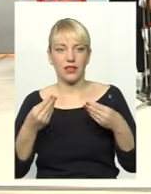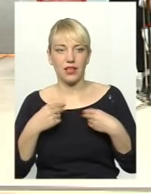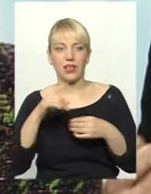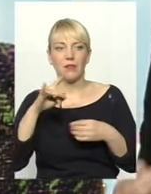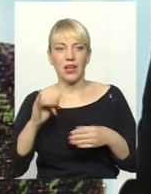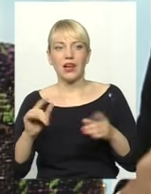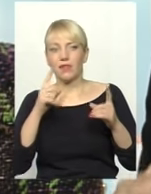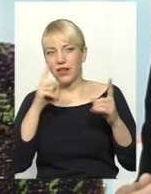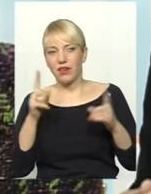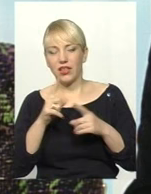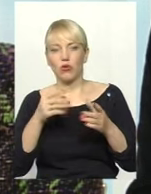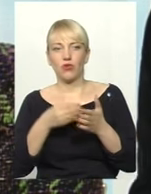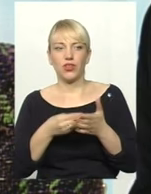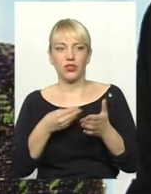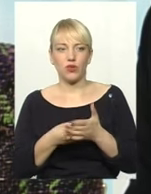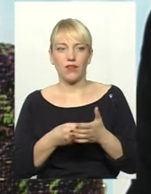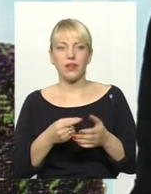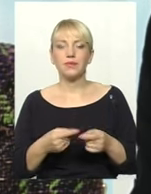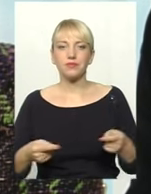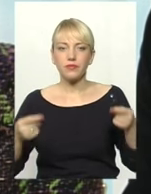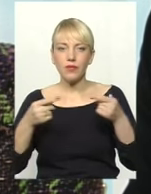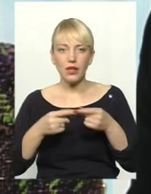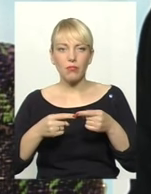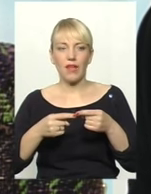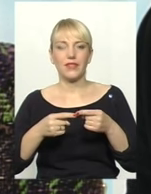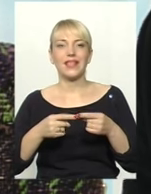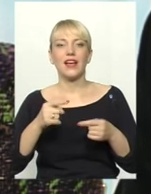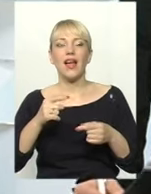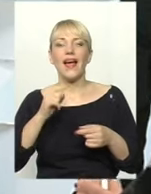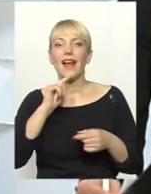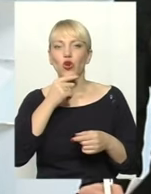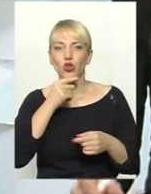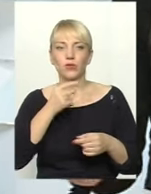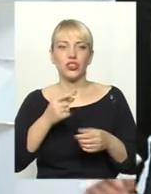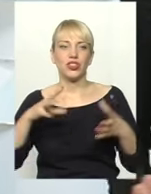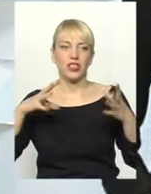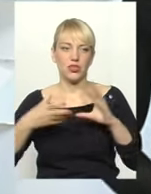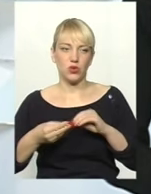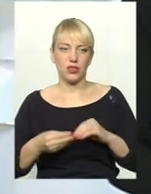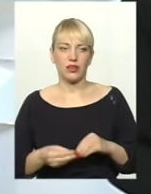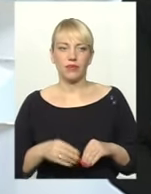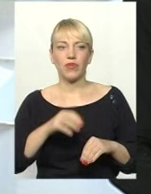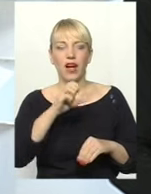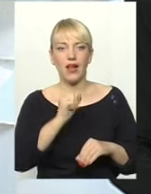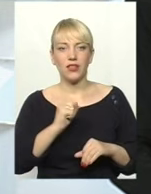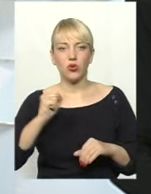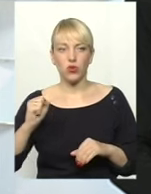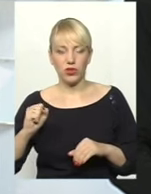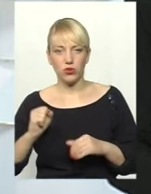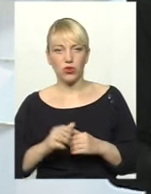невеликому фінансуванні певний економічний результат. Анатолій Антоновичу,